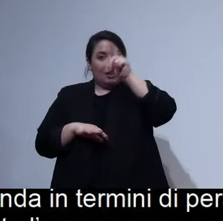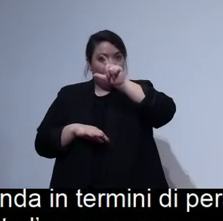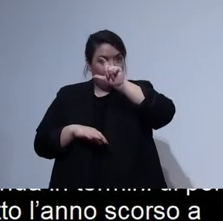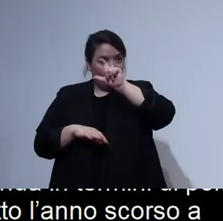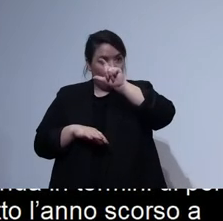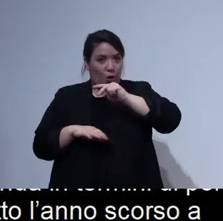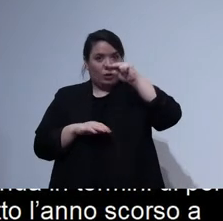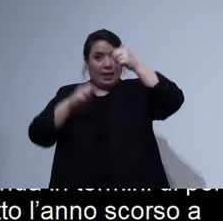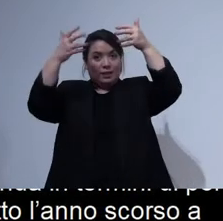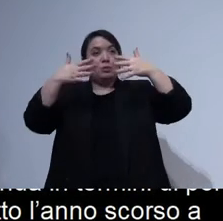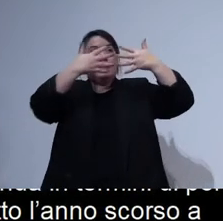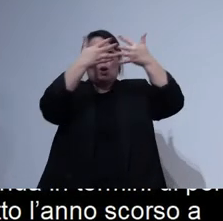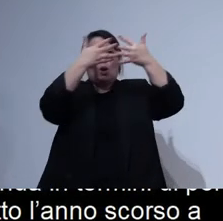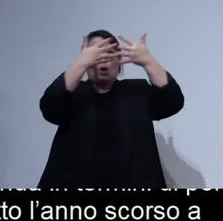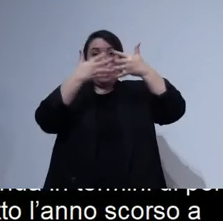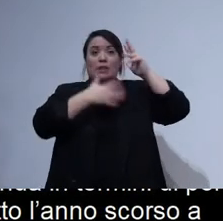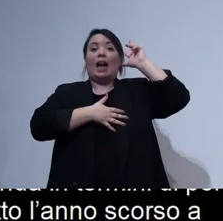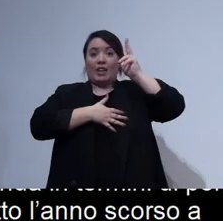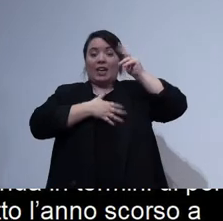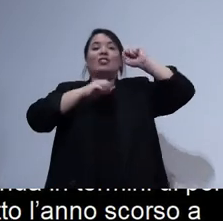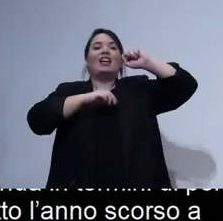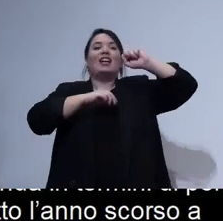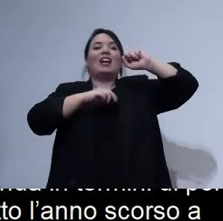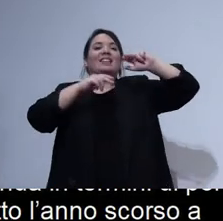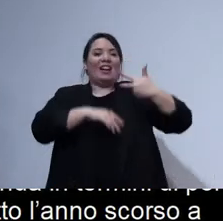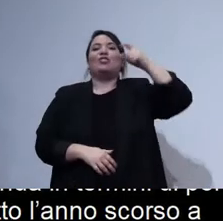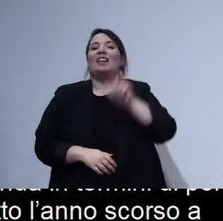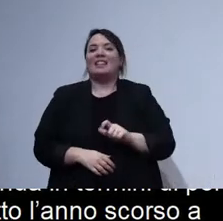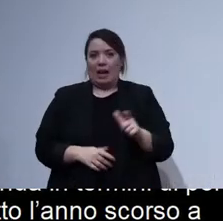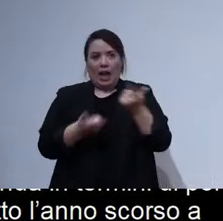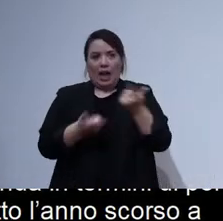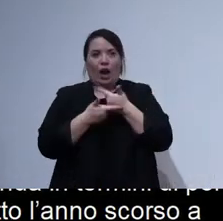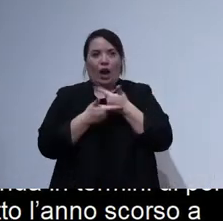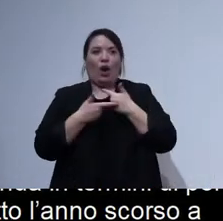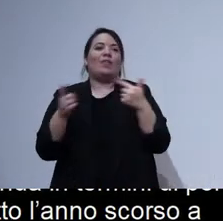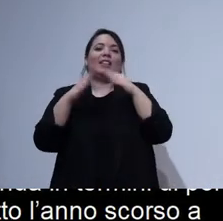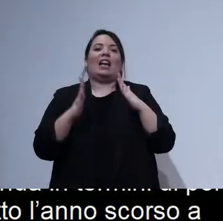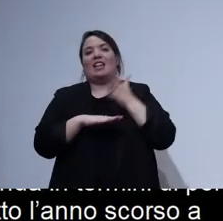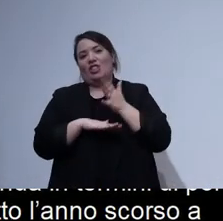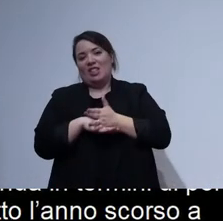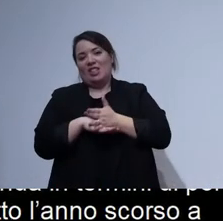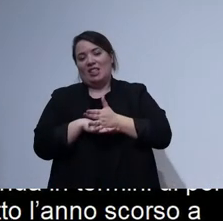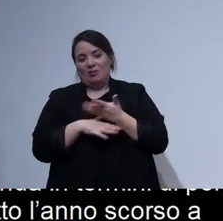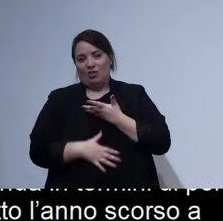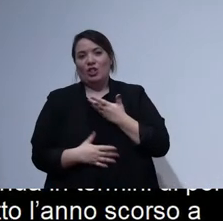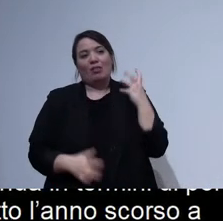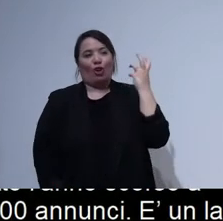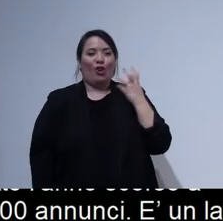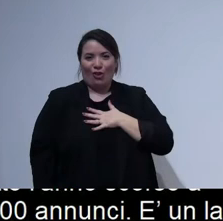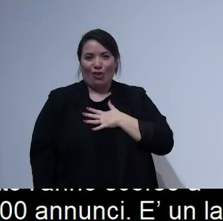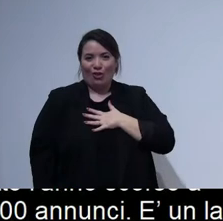dopo gli Stati Uniti e la Francia, quindi c'è una grande offerta e di questo siamo molto orgogliosi.